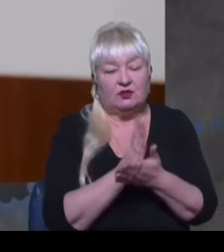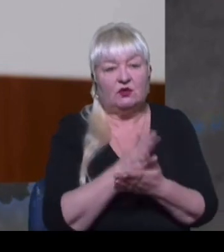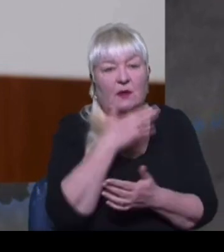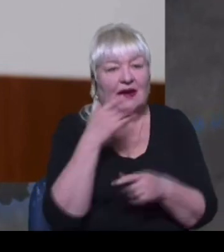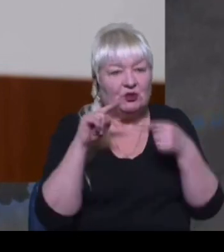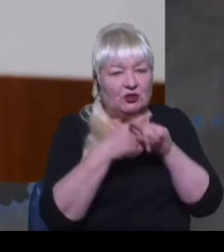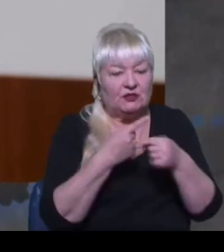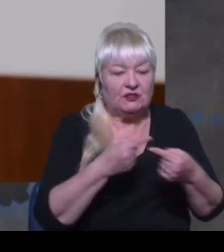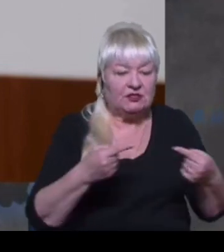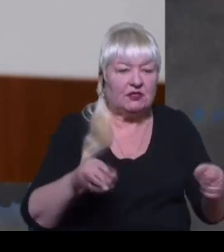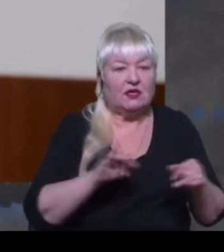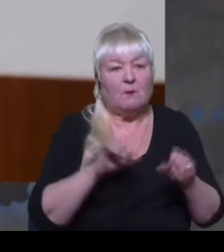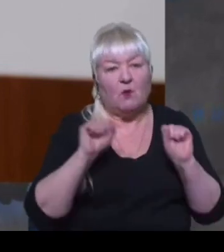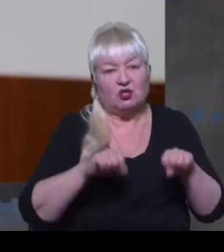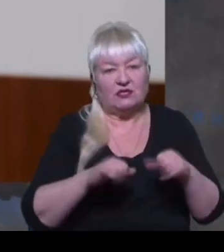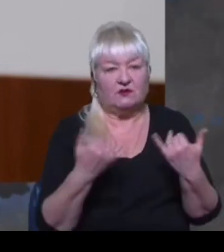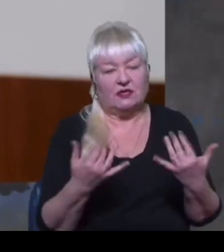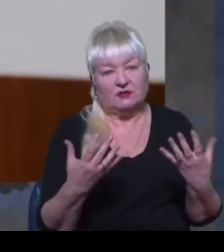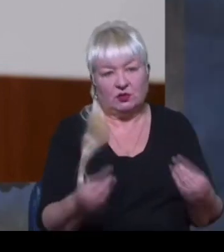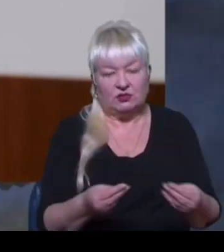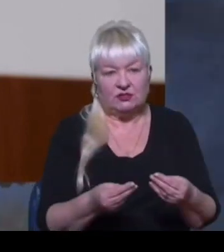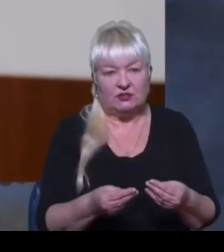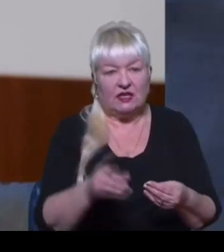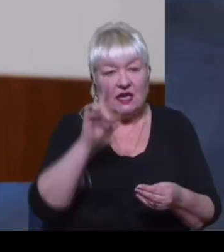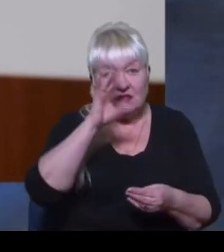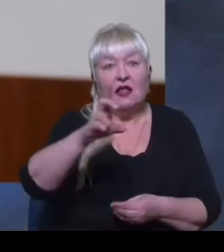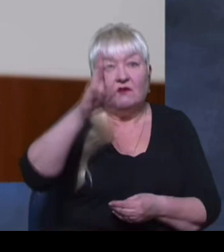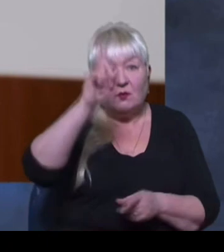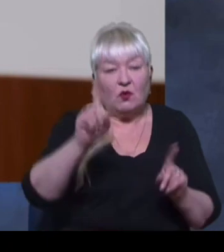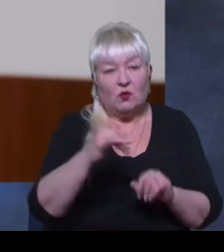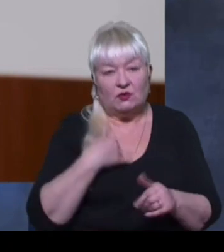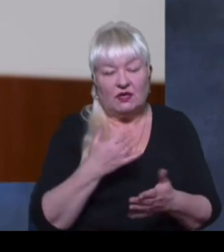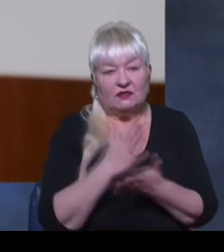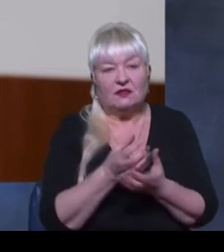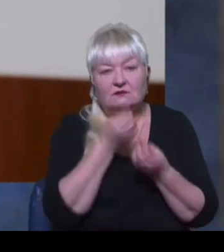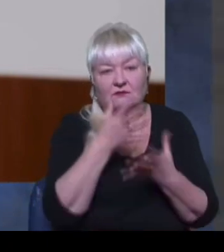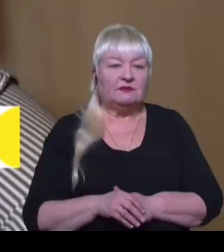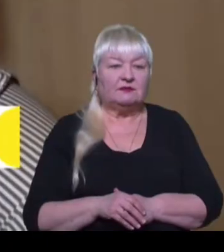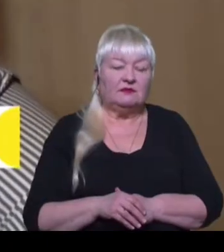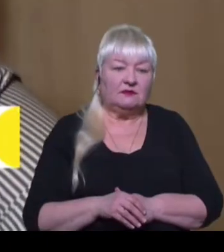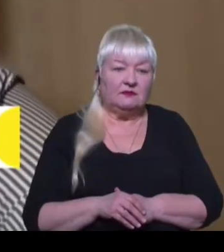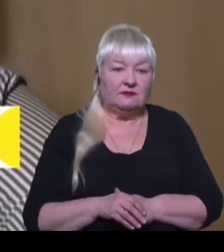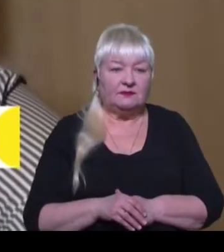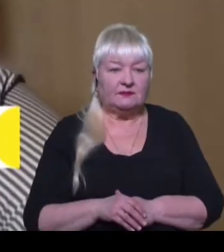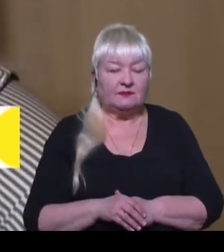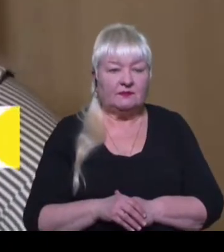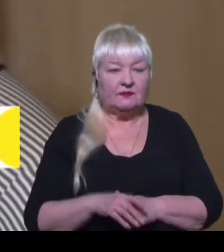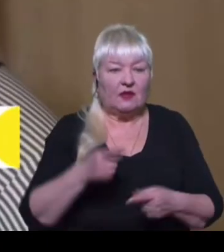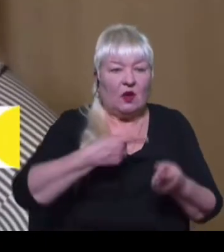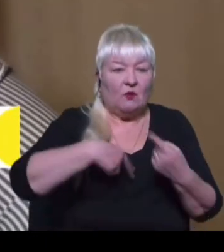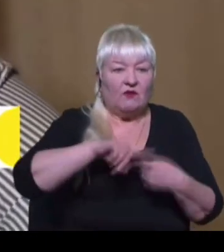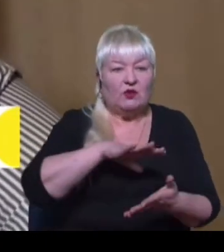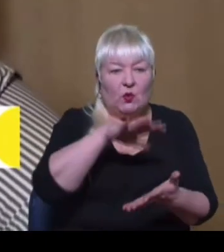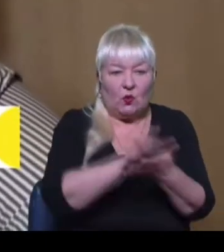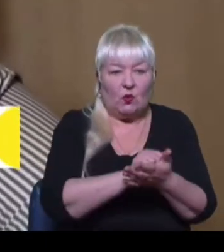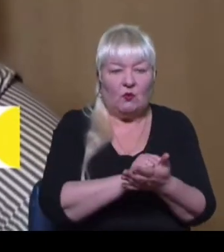технічних засобів та можливостей на сьогоднішній день. Слава Богу, що в нас є хороші союзники. Повернути окуповану